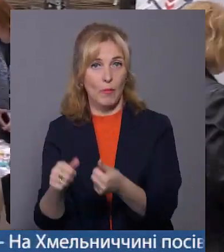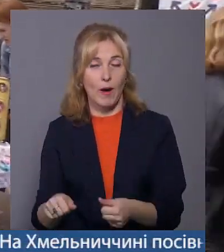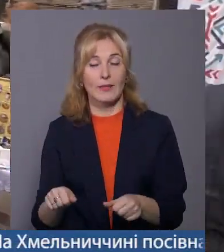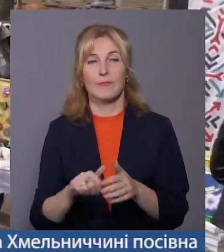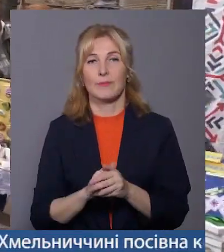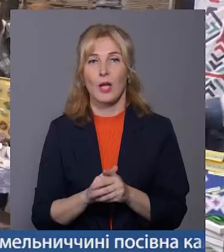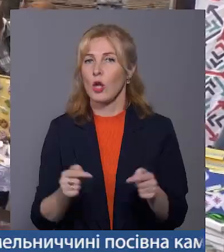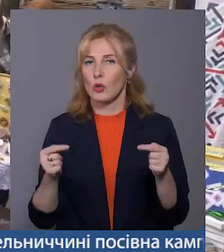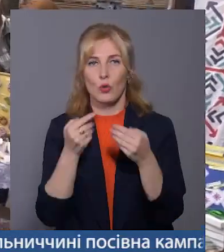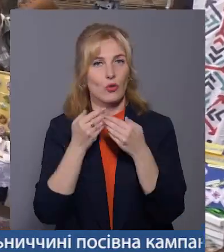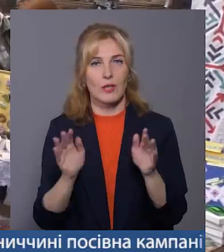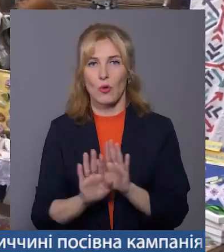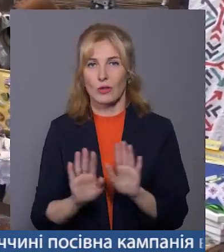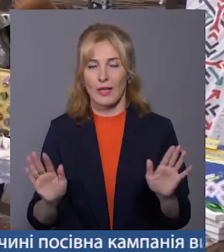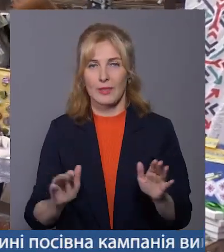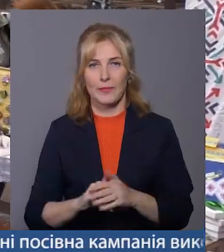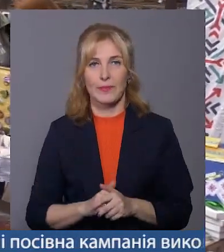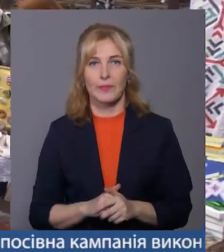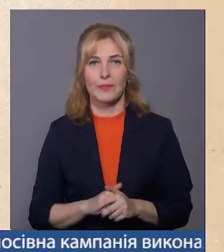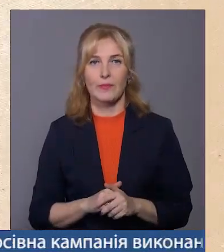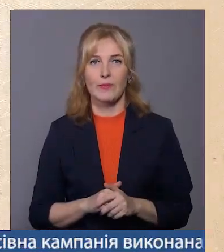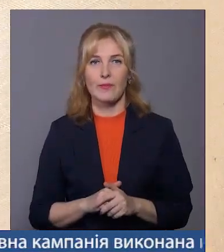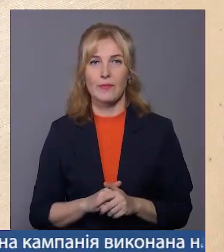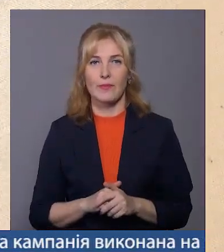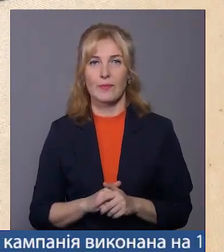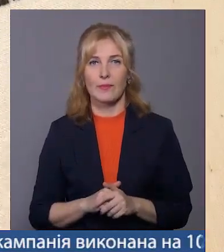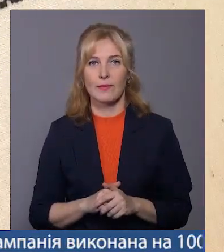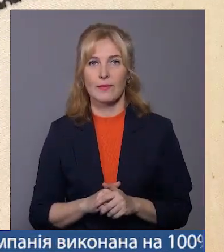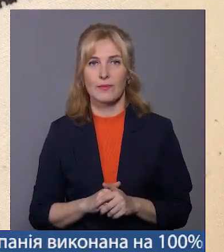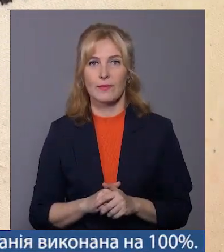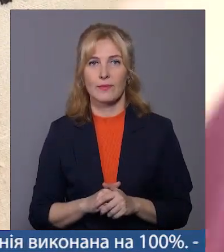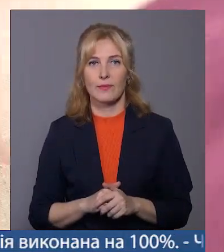кажуть, точно не в останнє. Аліна Косирова, Валерій Телеховський – Новини міста.